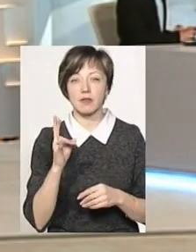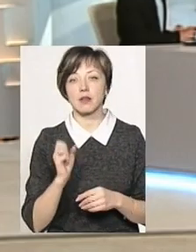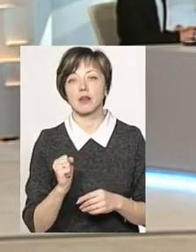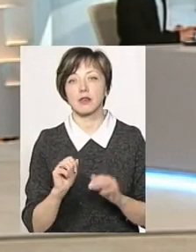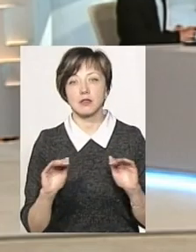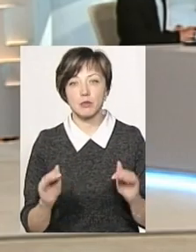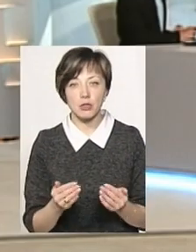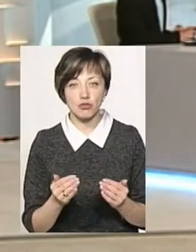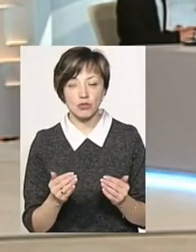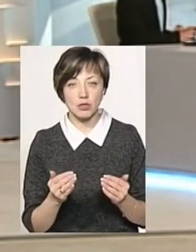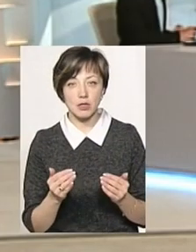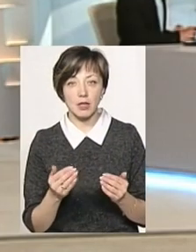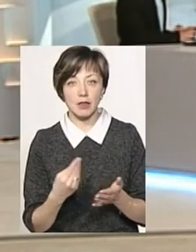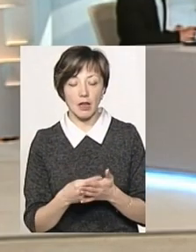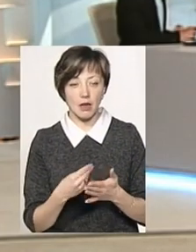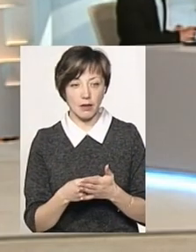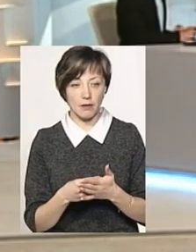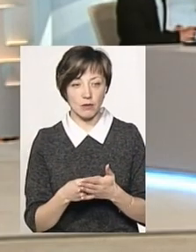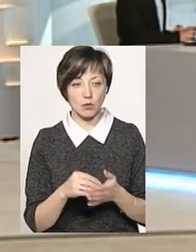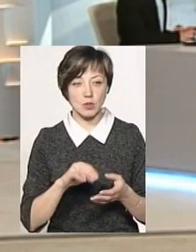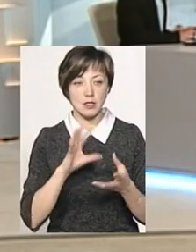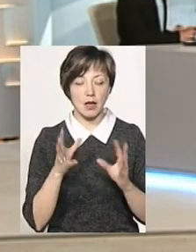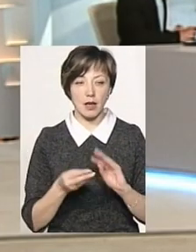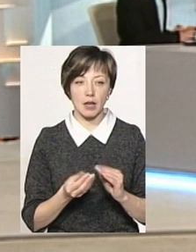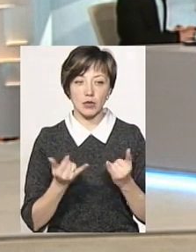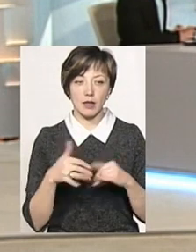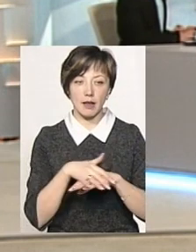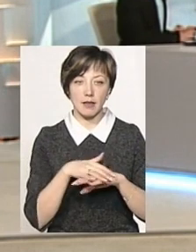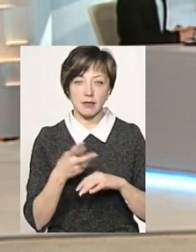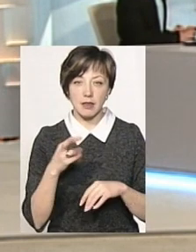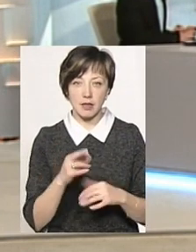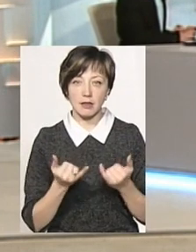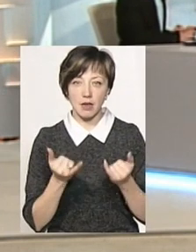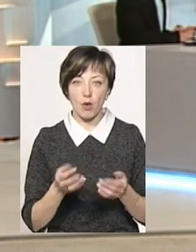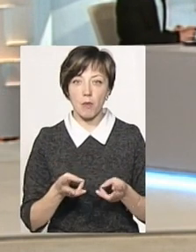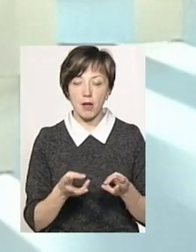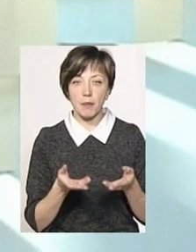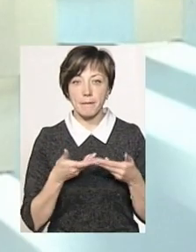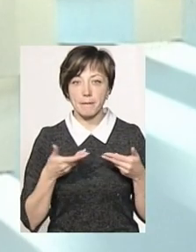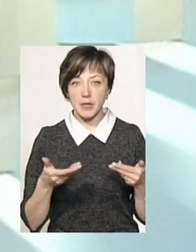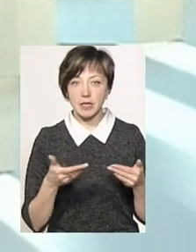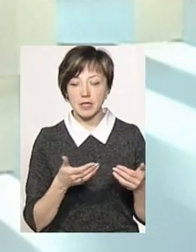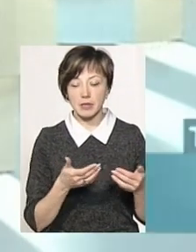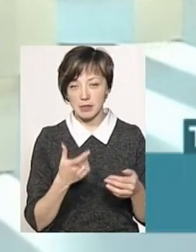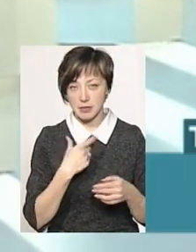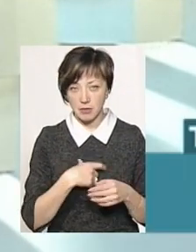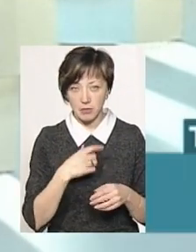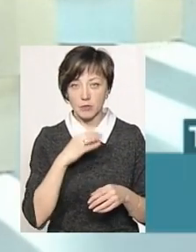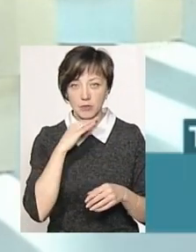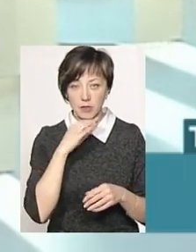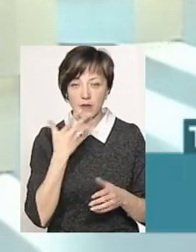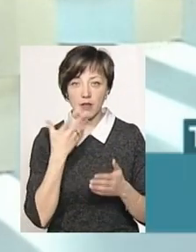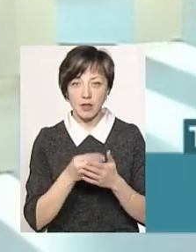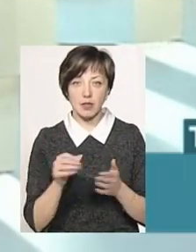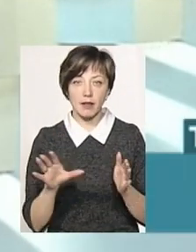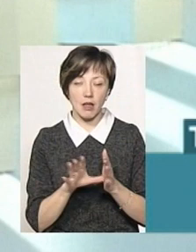зменшення тарифу загального для населення, для опалення. Ми забезпечуємо себе повністю власну